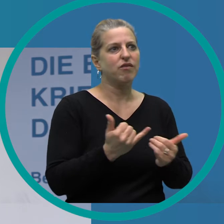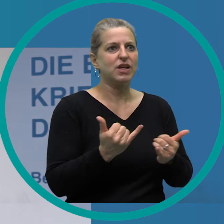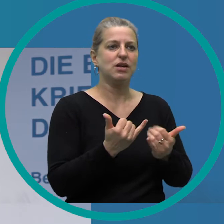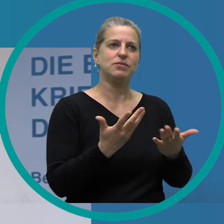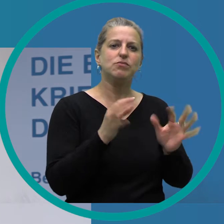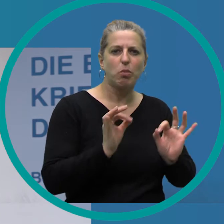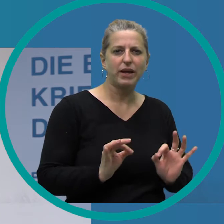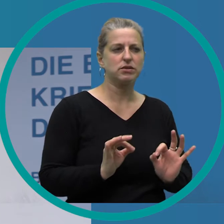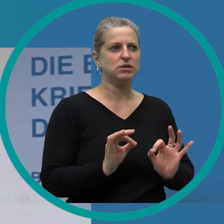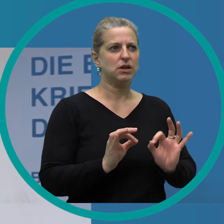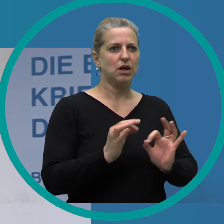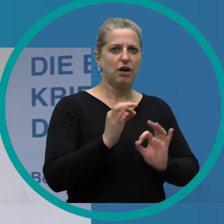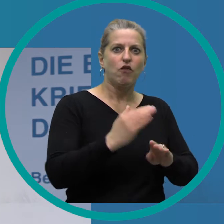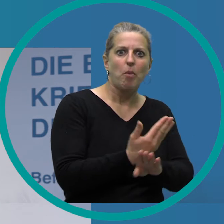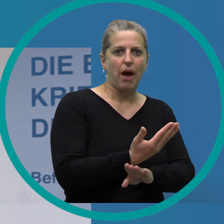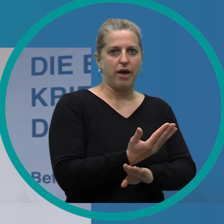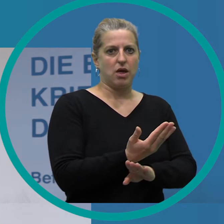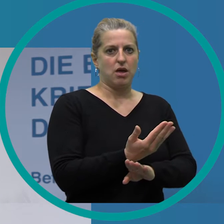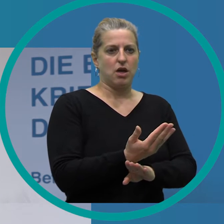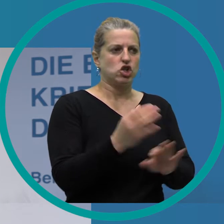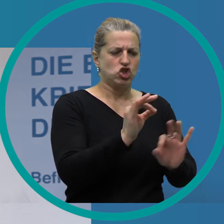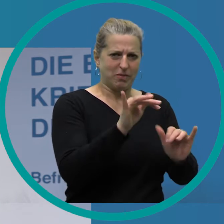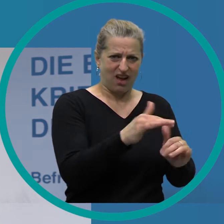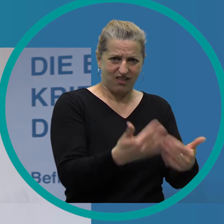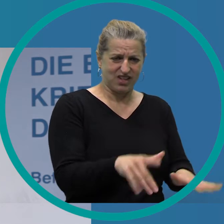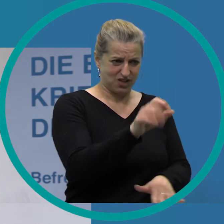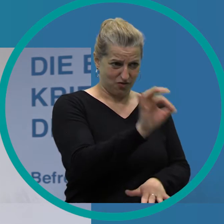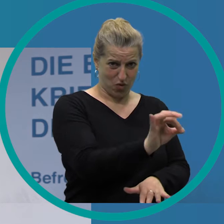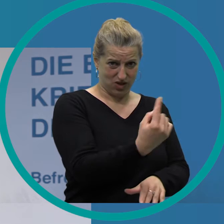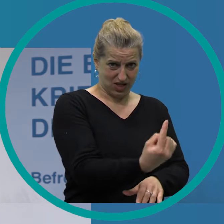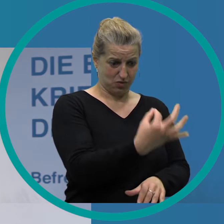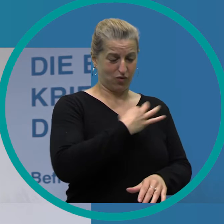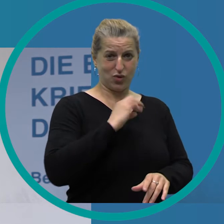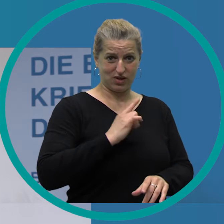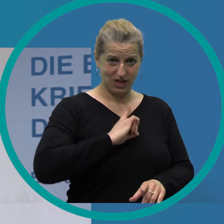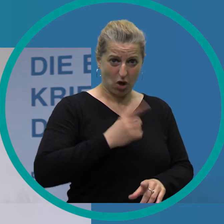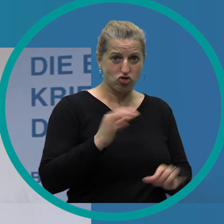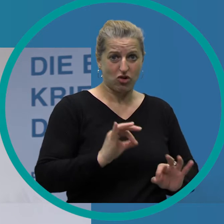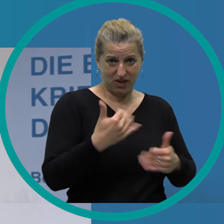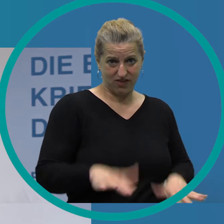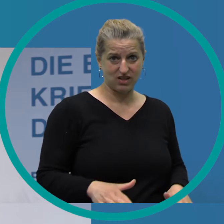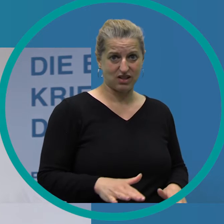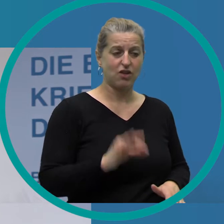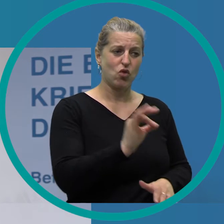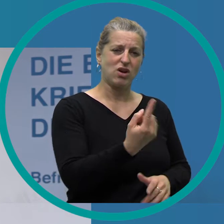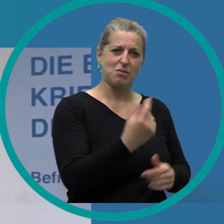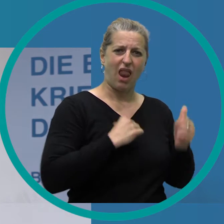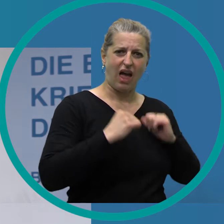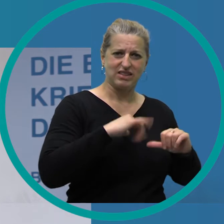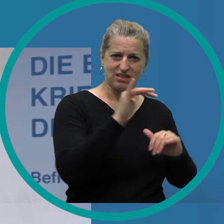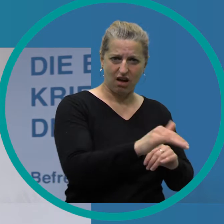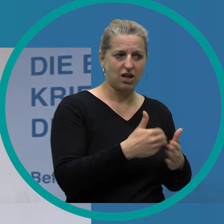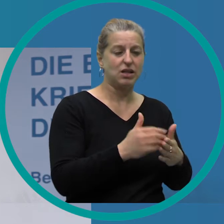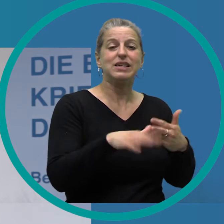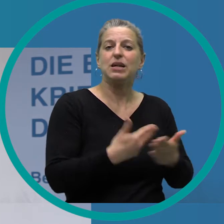ein Augenblick, wo etwas vorbei ist, etwas Furchtbares für den Menschen selbst, für einen selbst vielleicht, für den, gelitten hat.